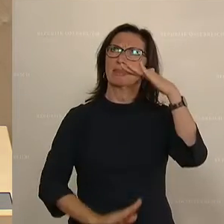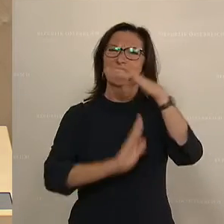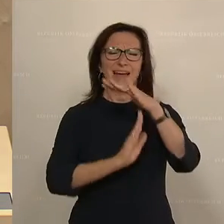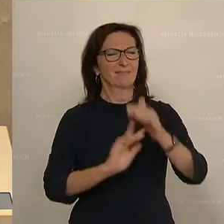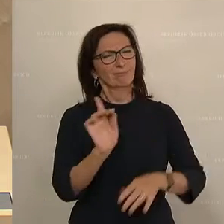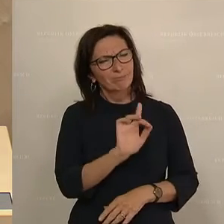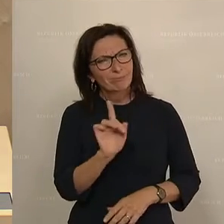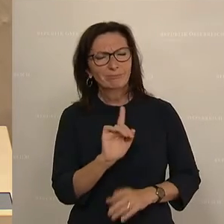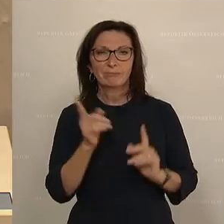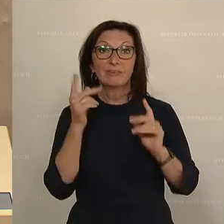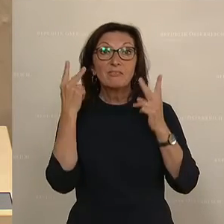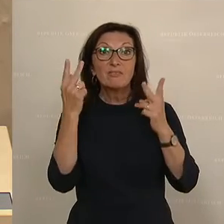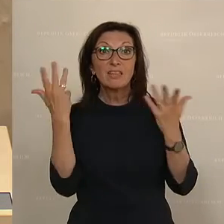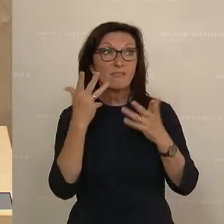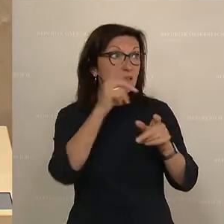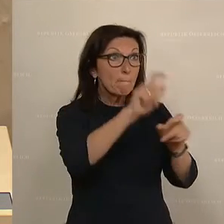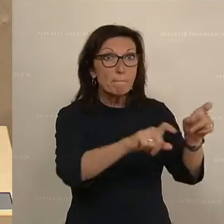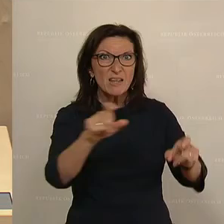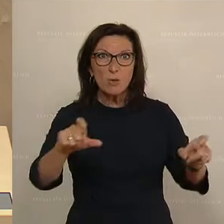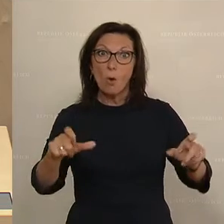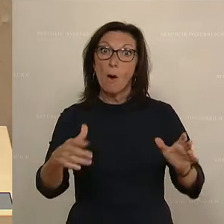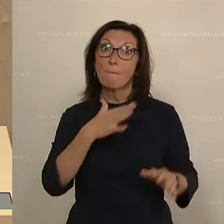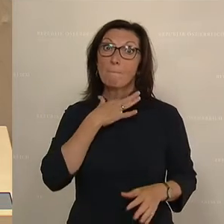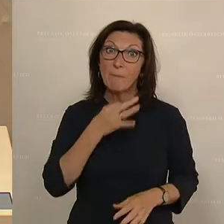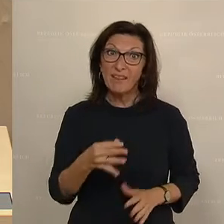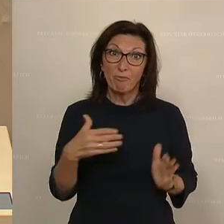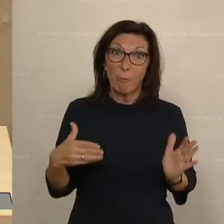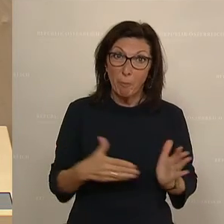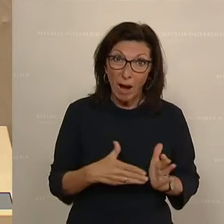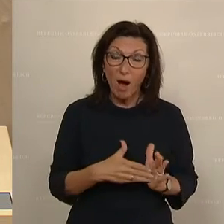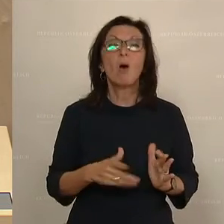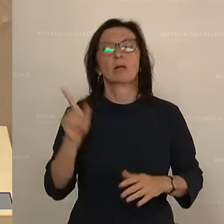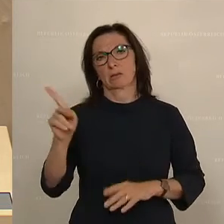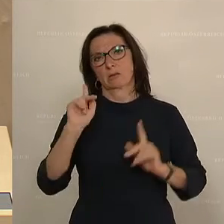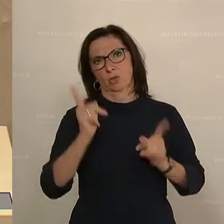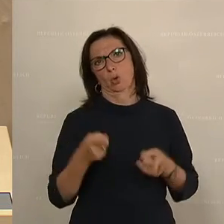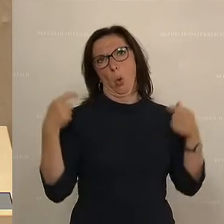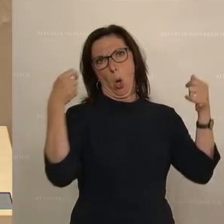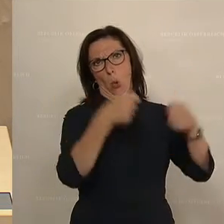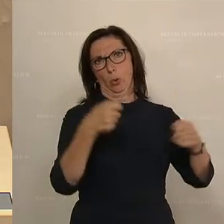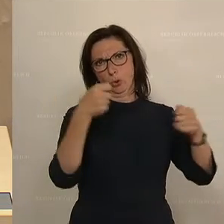ist wichtig, denjenigen zu helfen, die diese Unterstützung jetzt im Moment am dringendsten notwendig haben.